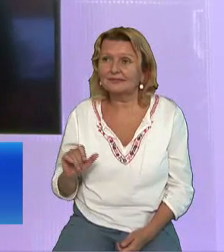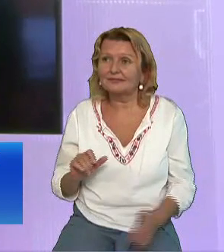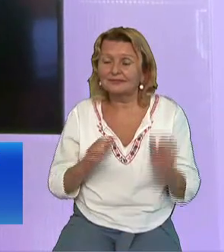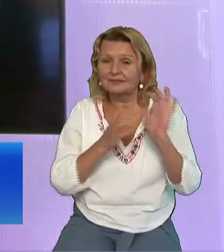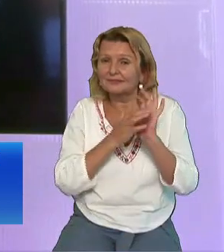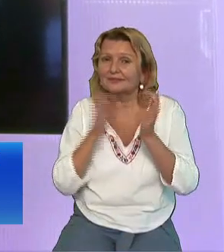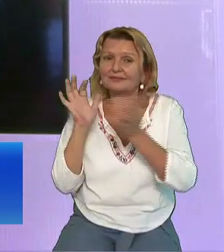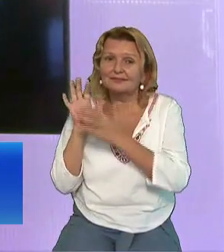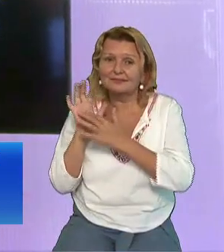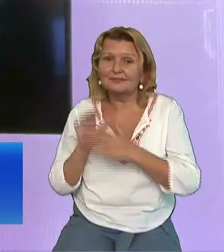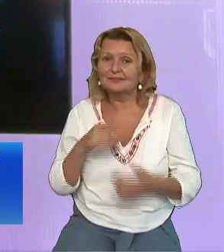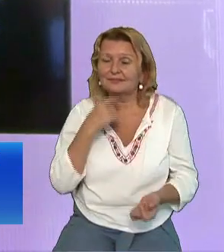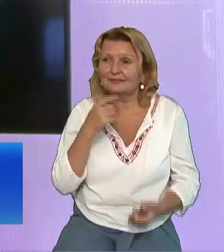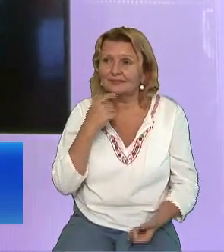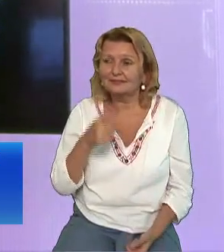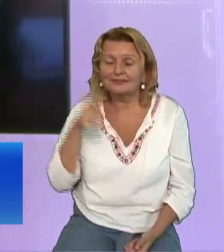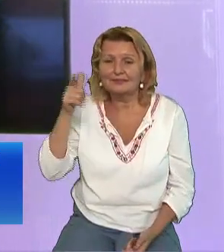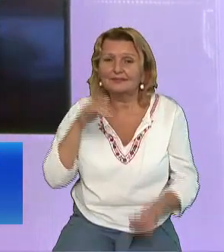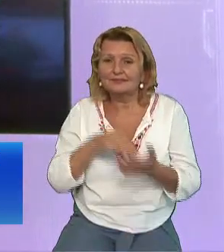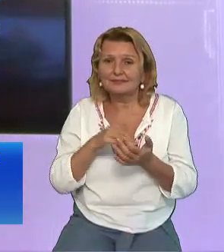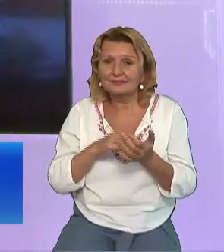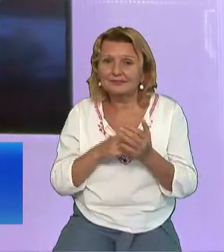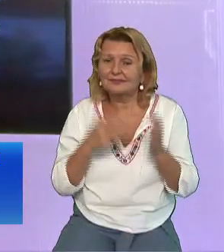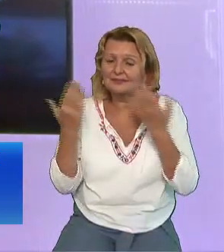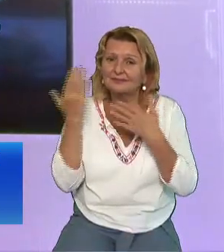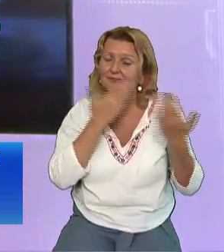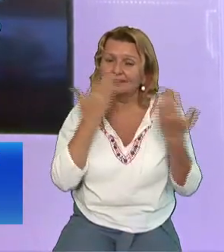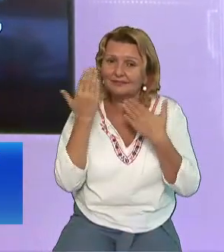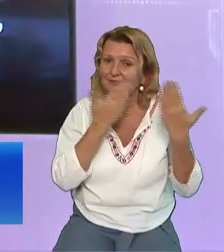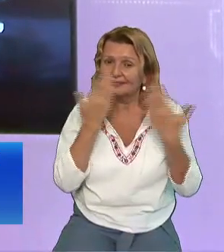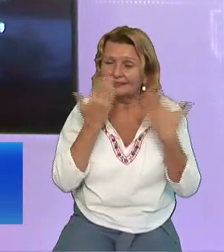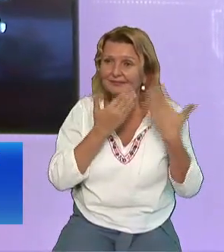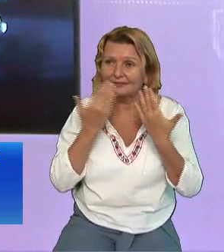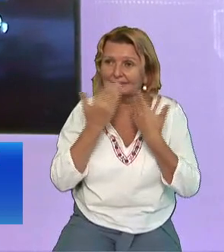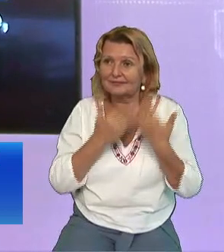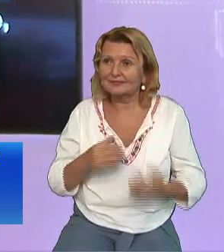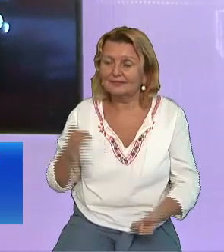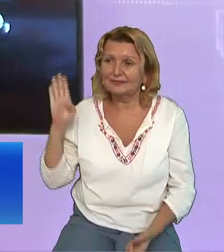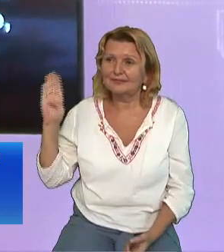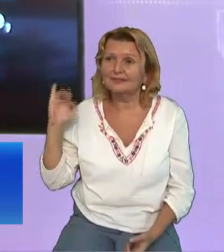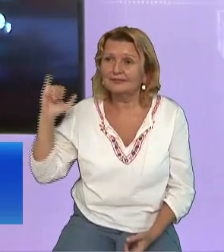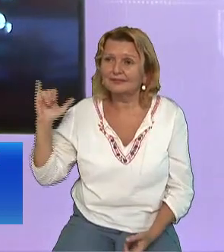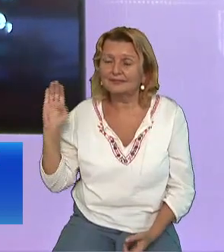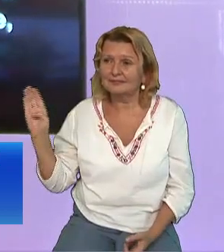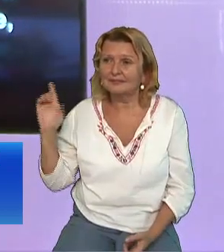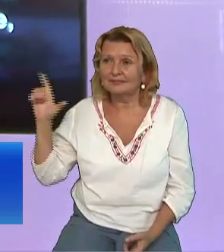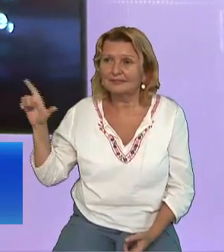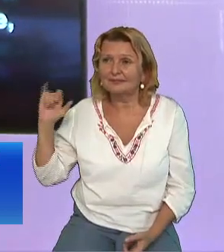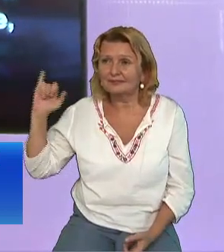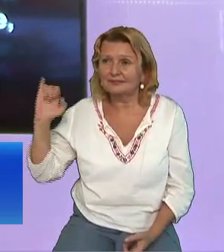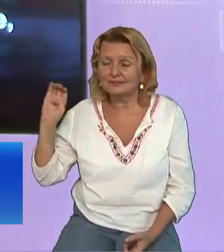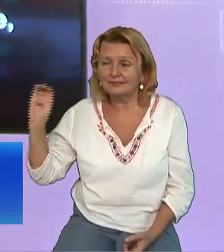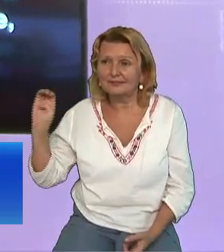nascitit voi în Sfânta Scriptură Acolo unde Isaia zice că robul Domnului va suferi Și atât de schimonosită era fața